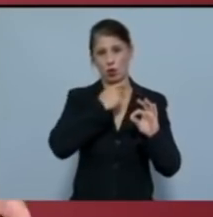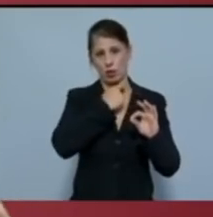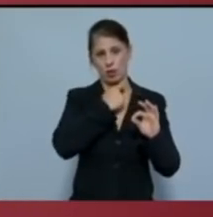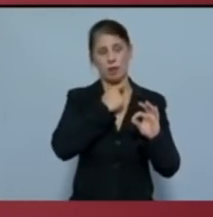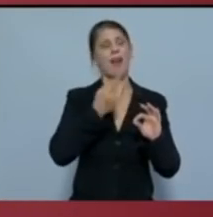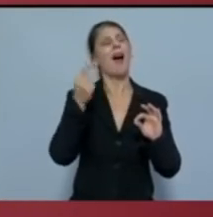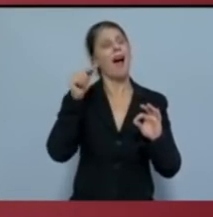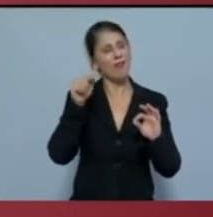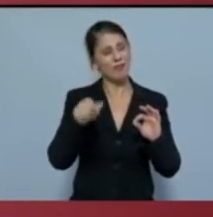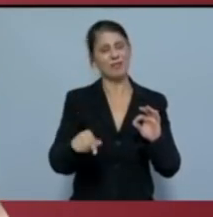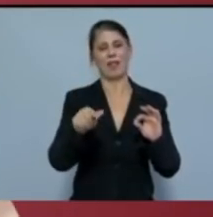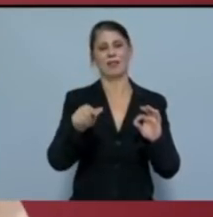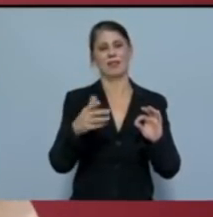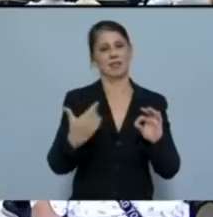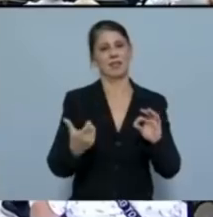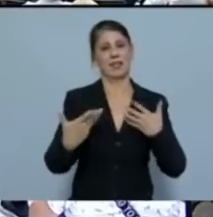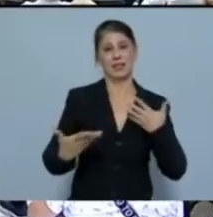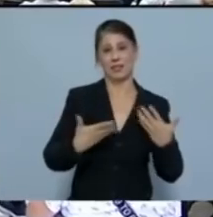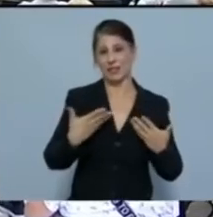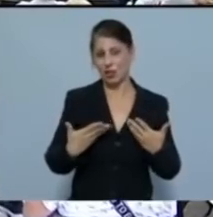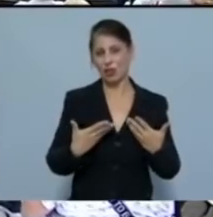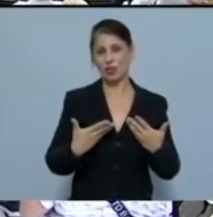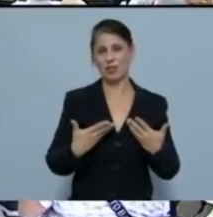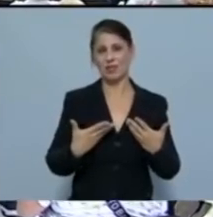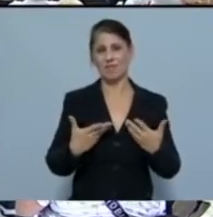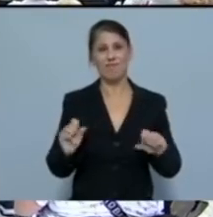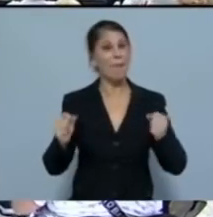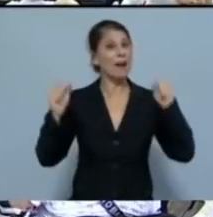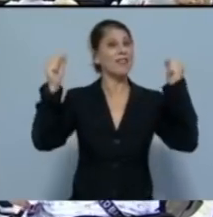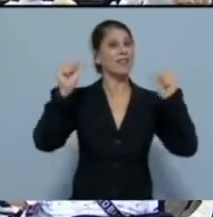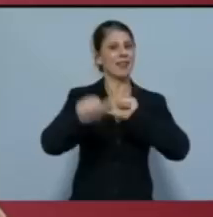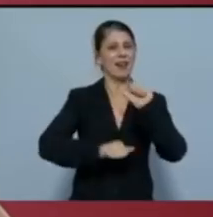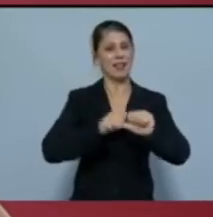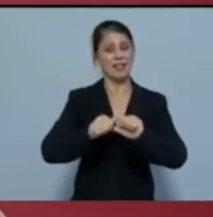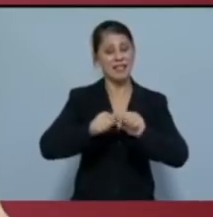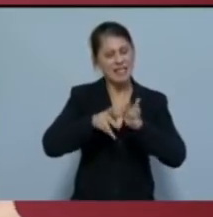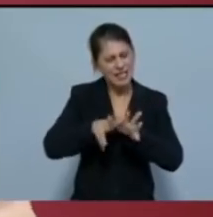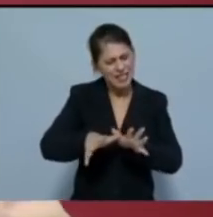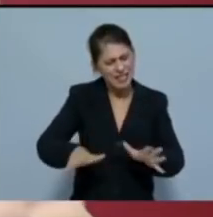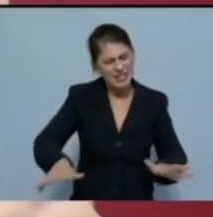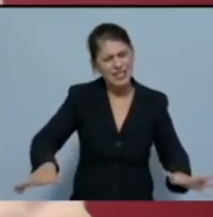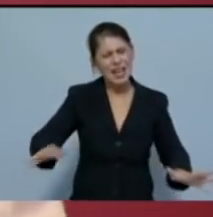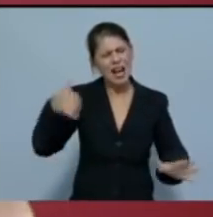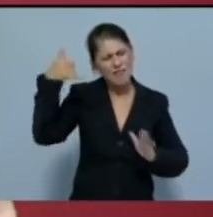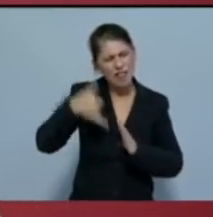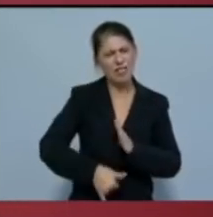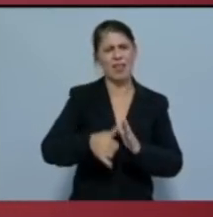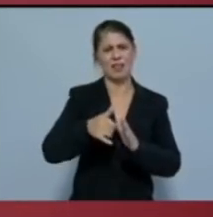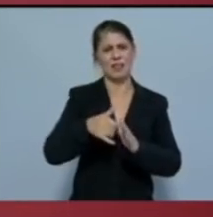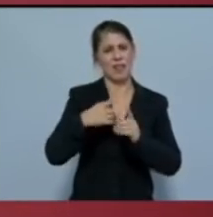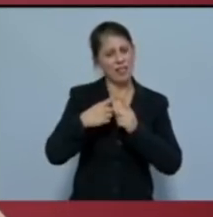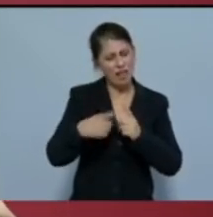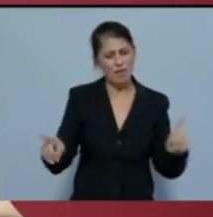αυτές είναι οι σύγχρονες επαναστατικές αλλαγές. Οι ριζικά διαφορετικές σχέσεις που